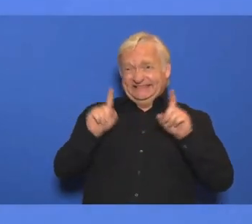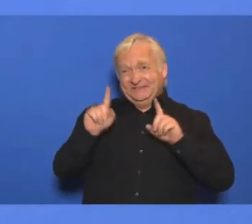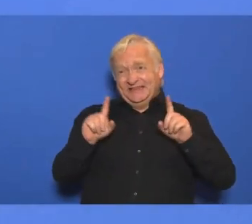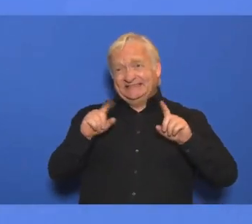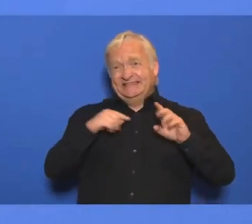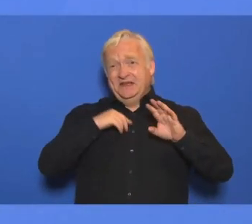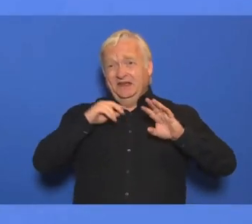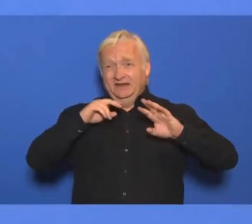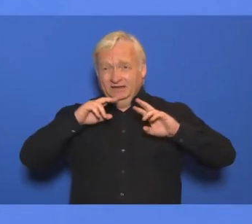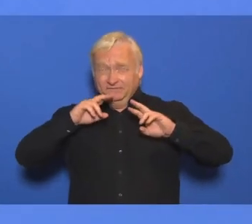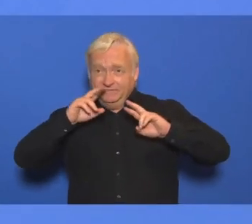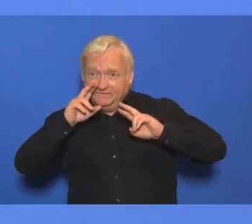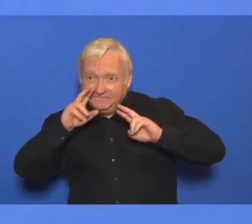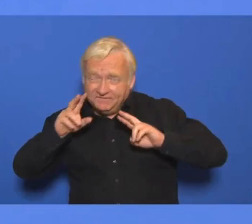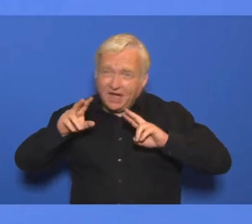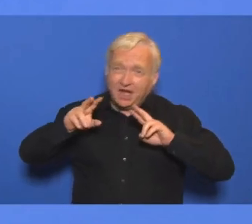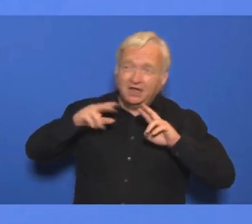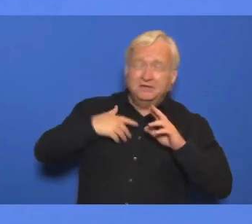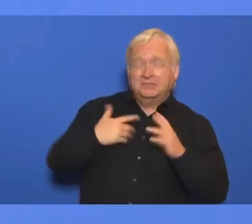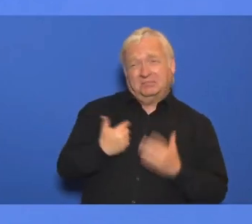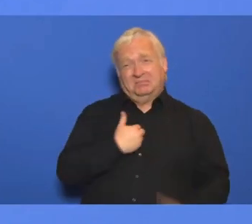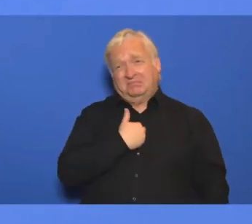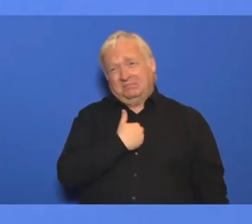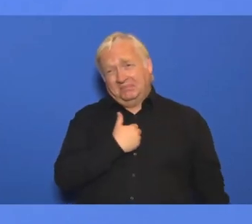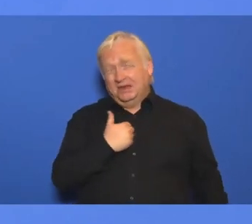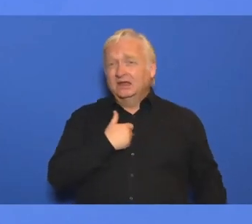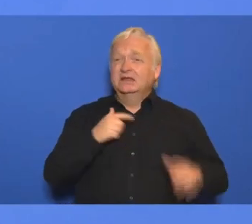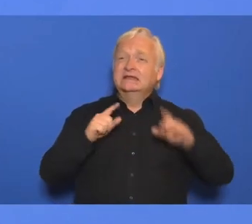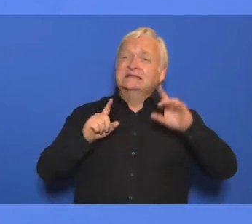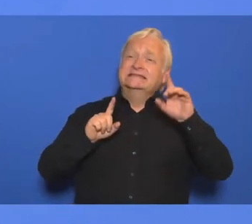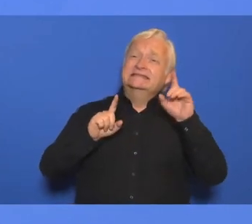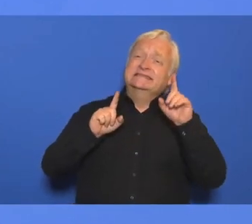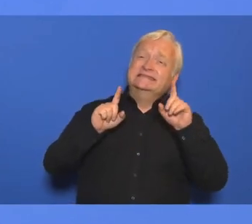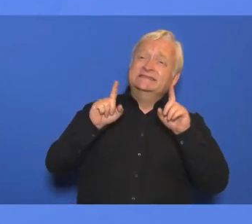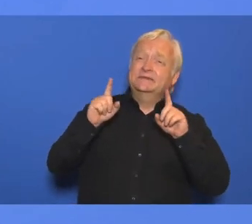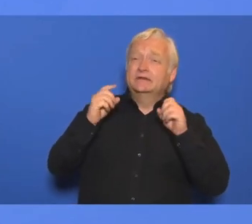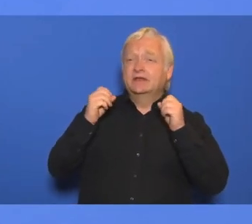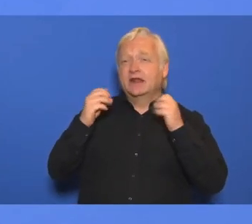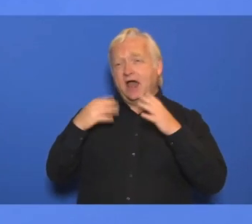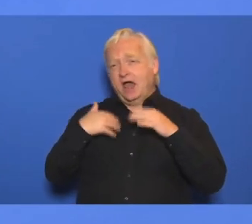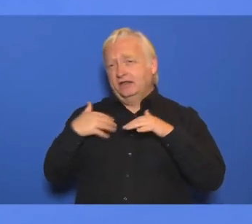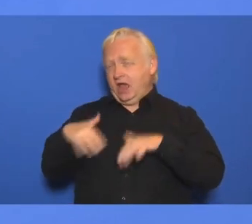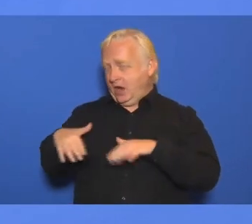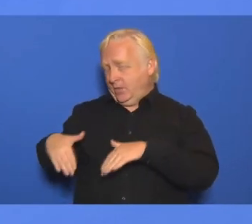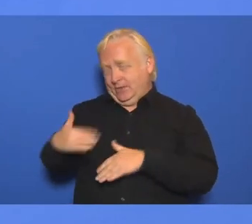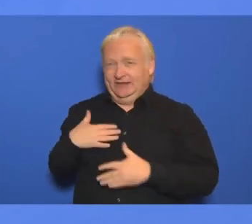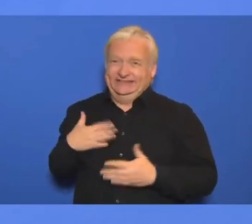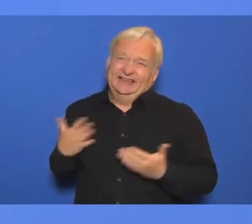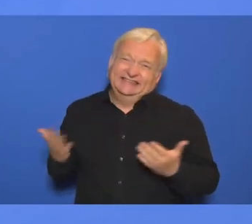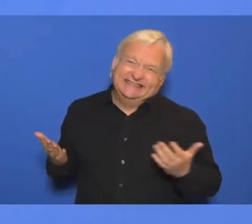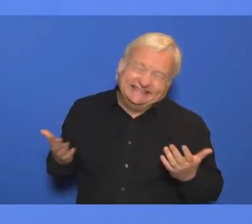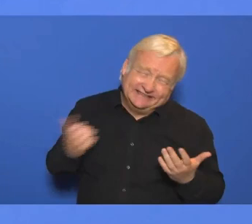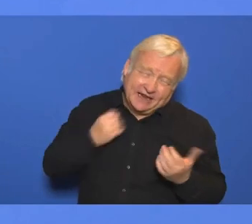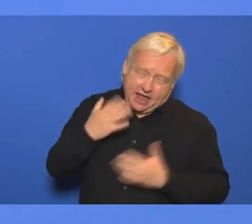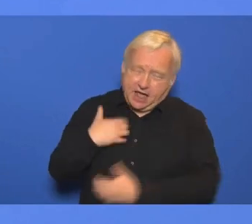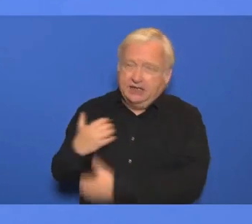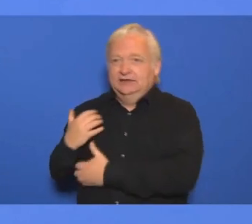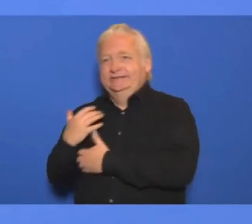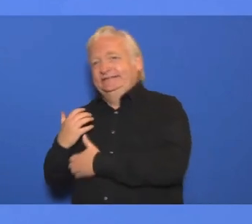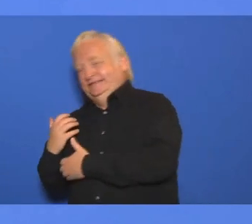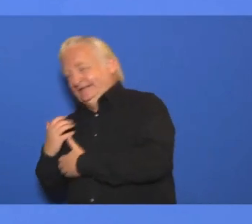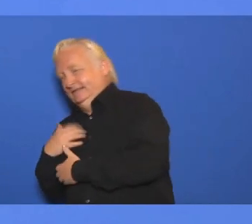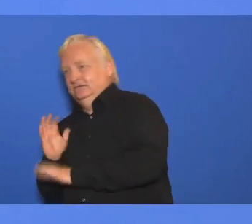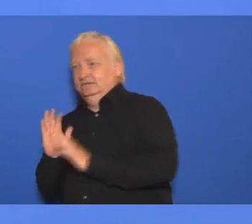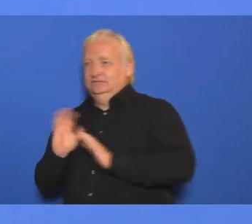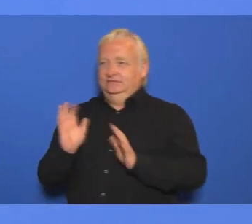Silvester innen drin, weil ich meistens bei Hunden bin, die sich da herausgefordert fühlen, wenn es knallt, finde ich das Hunde schlimm. Ich war immer bei den